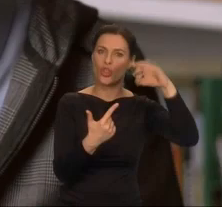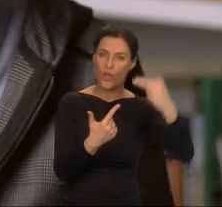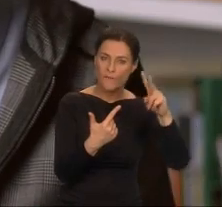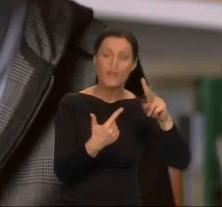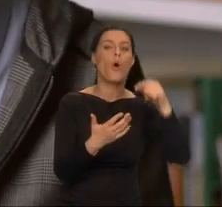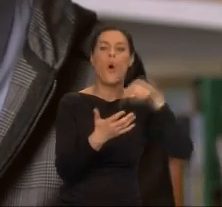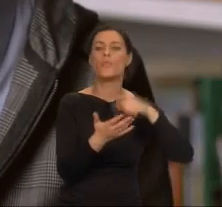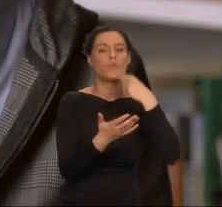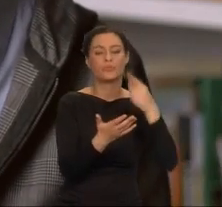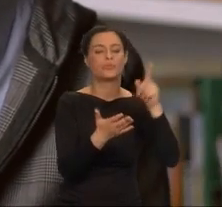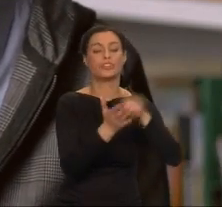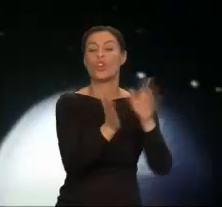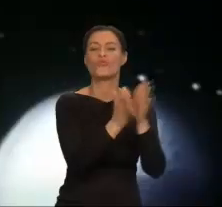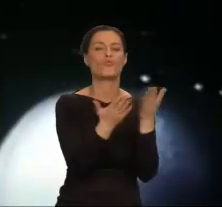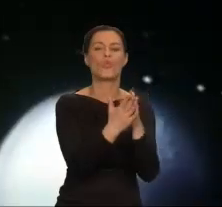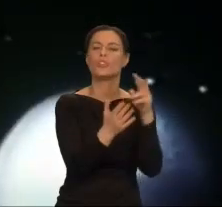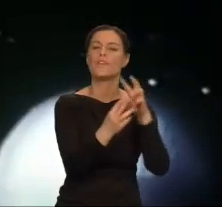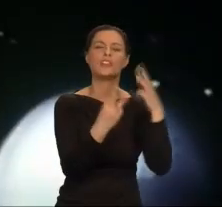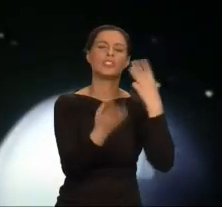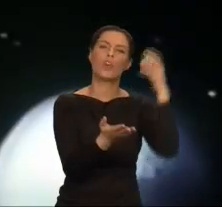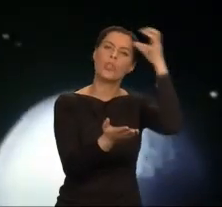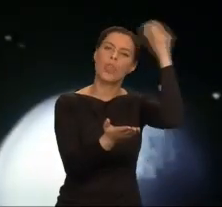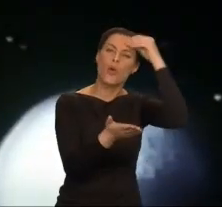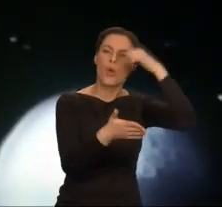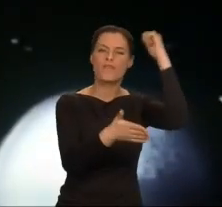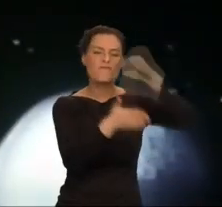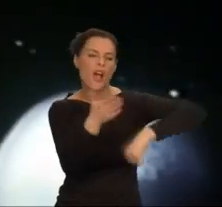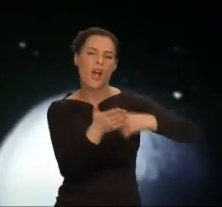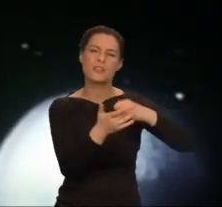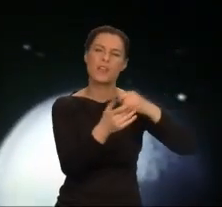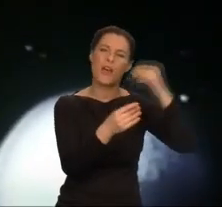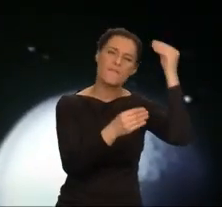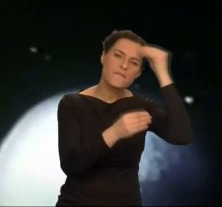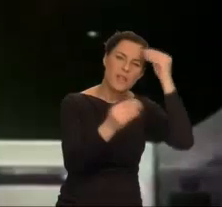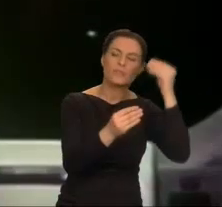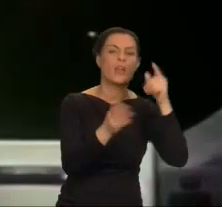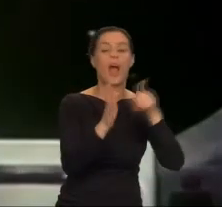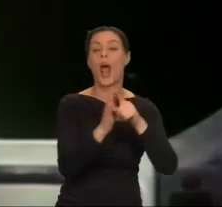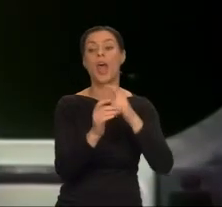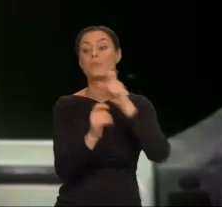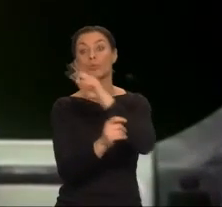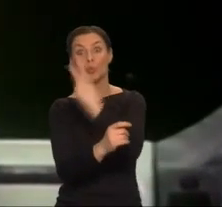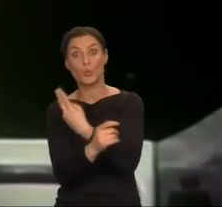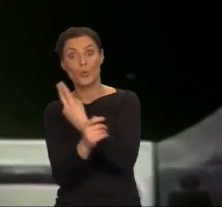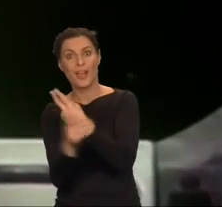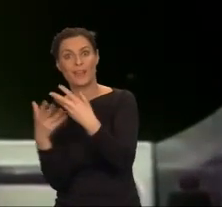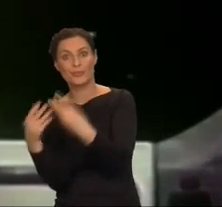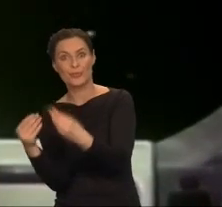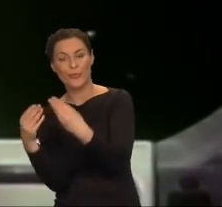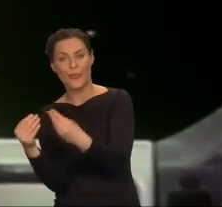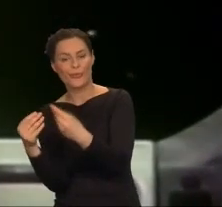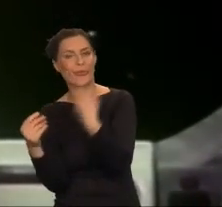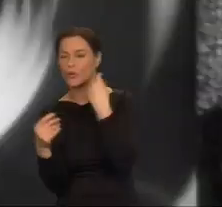fascynowała niewielu ludzi. Ale pisarze ci słabo rozumieli, jak funkcjonuje kultura,